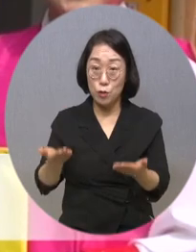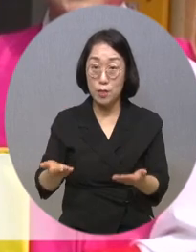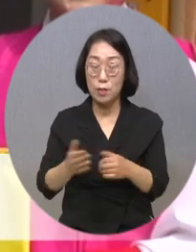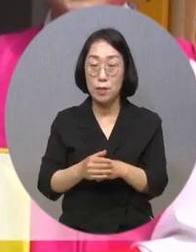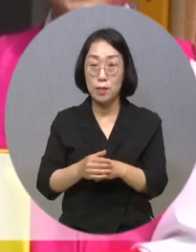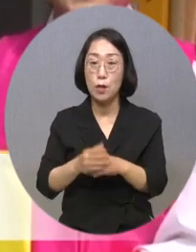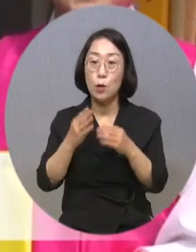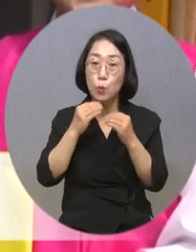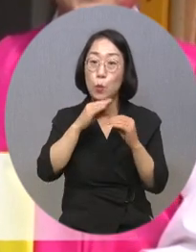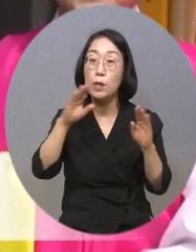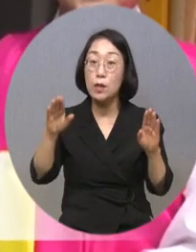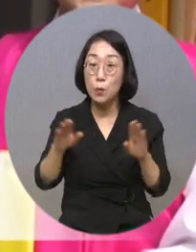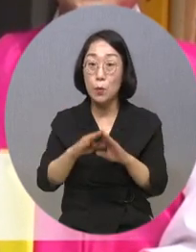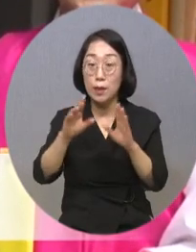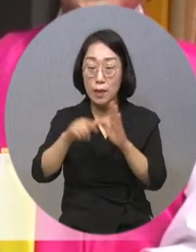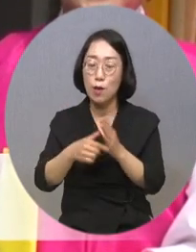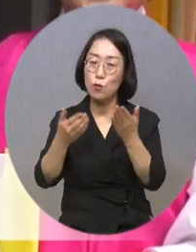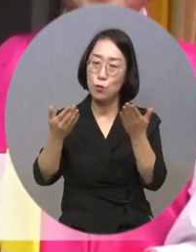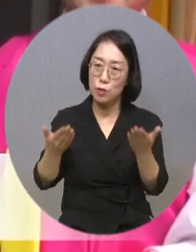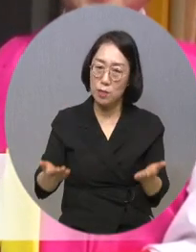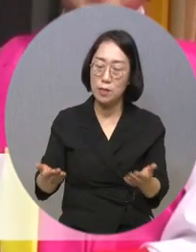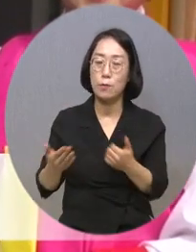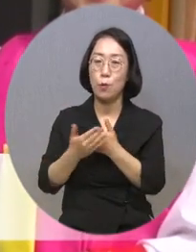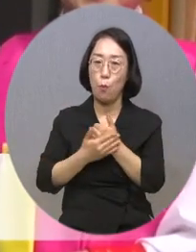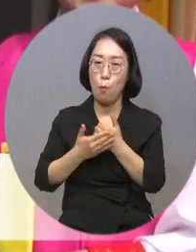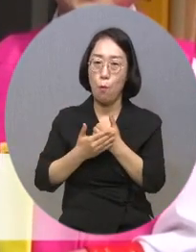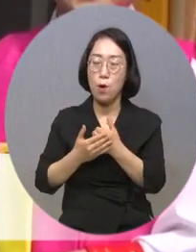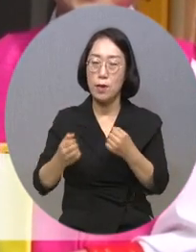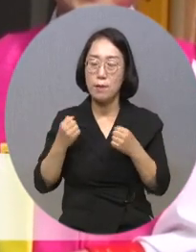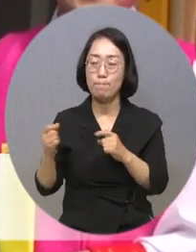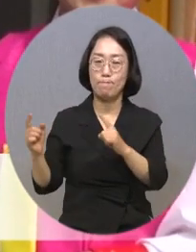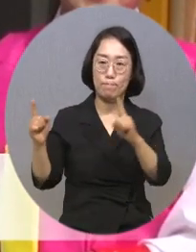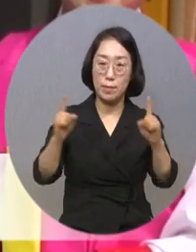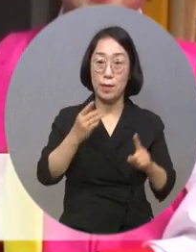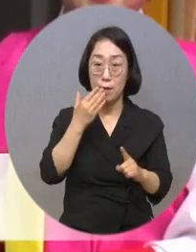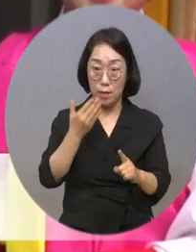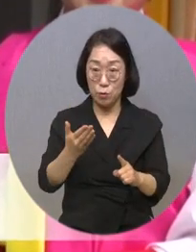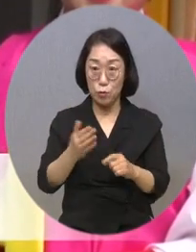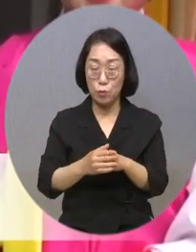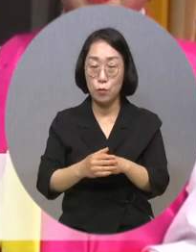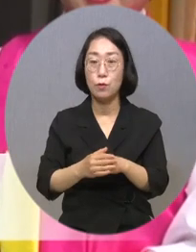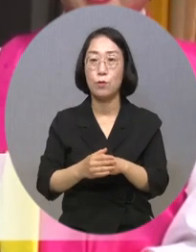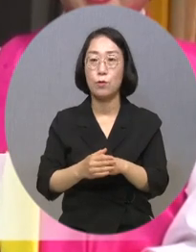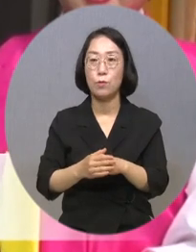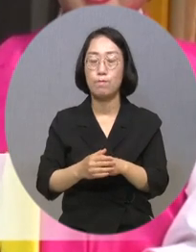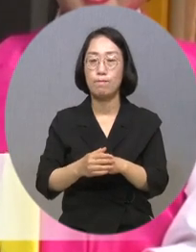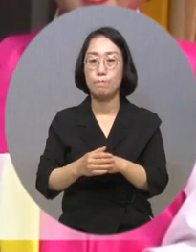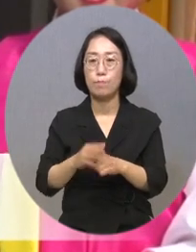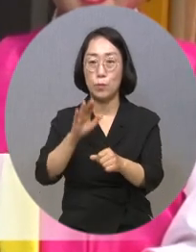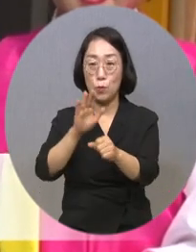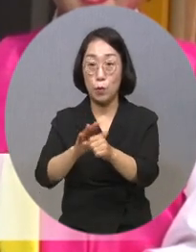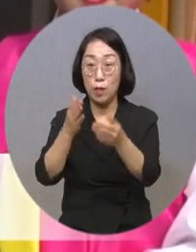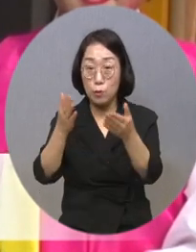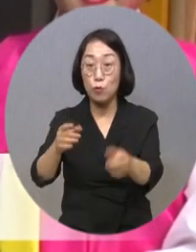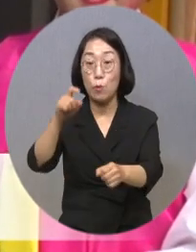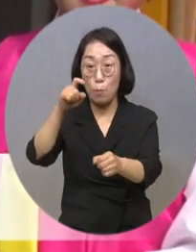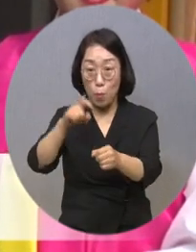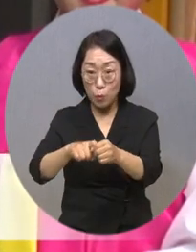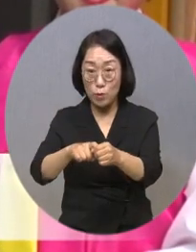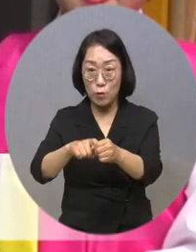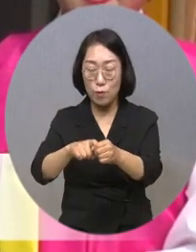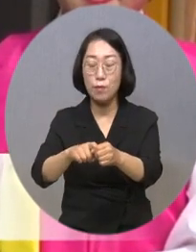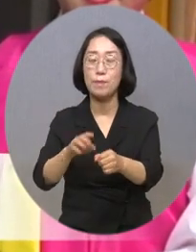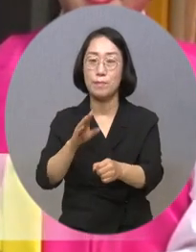휴식을 갖고 또 에너지를 충전할 수 있는 그런 시간들을 보낼 수 있도록 하기 위해서 마련된